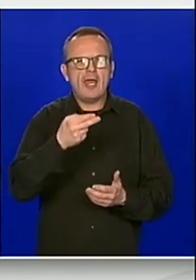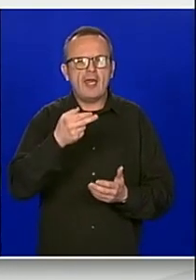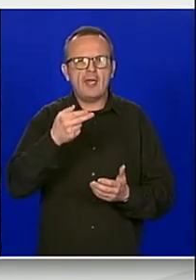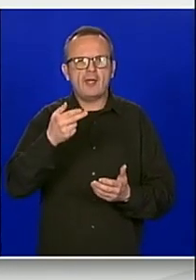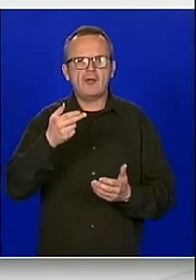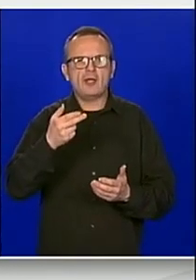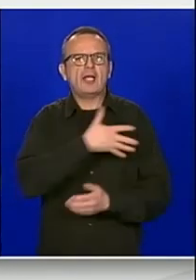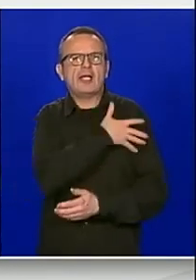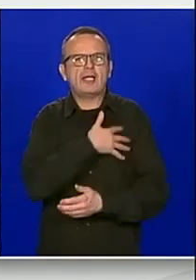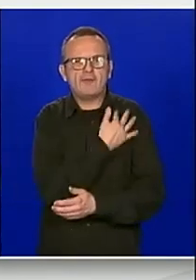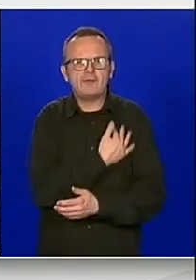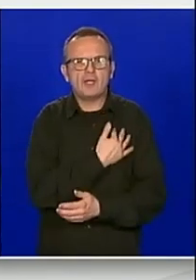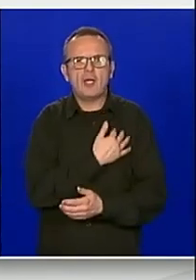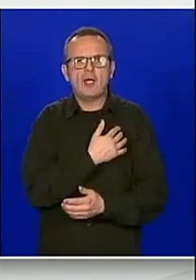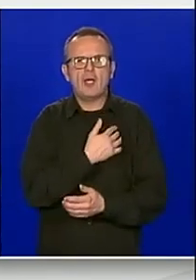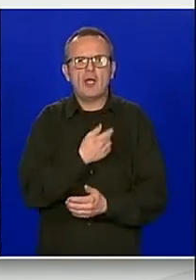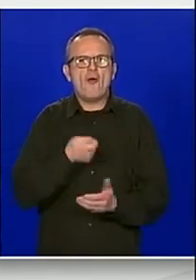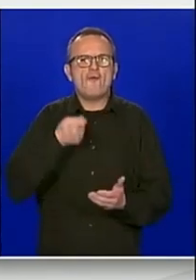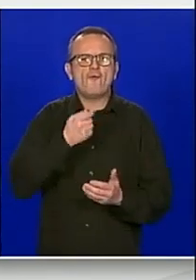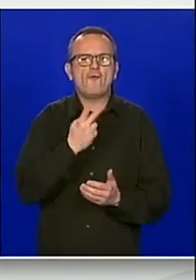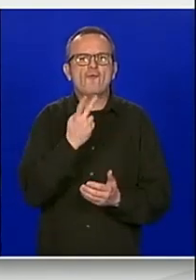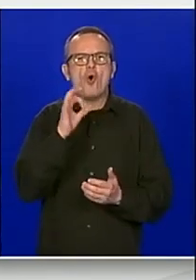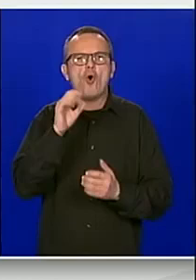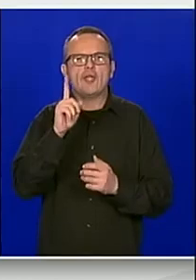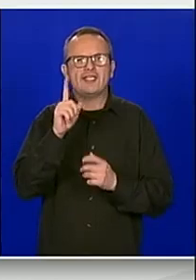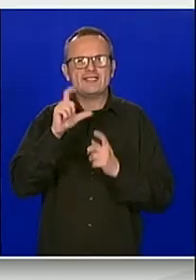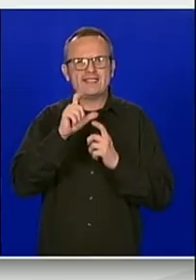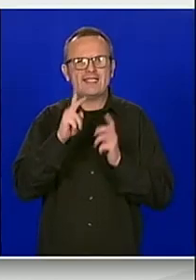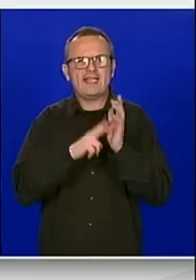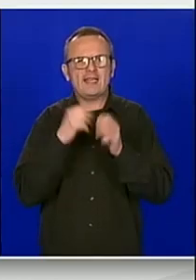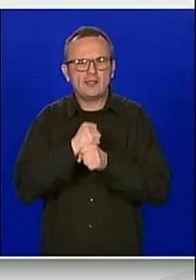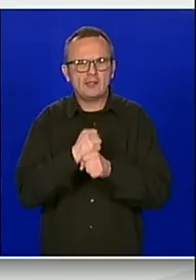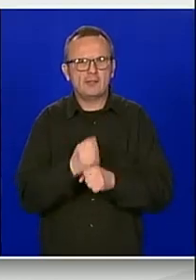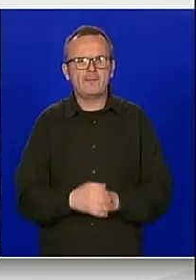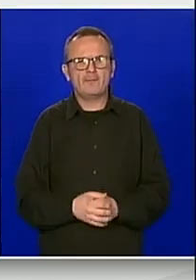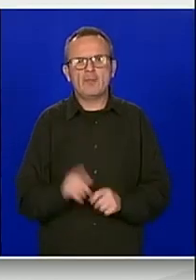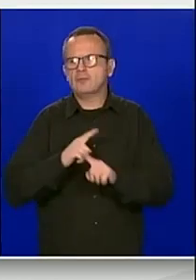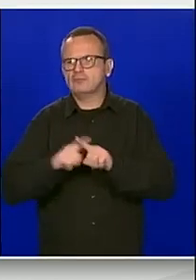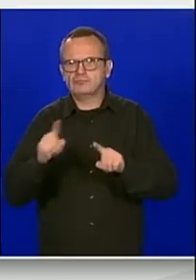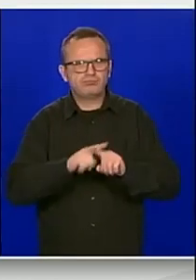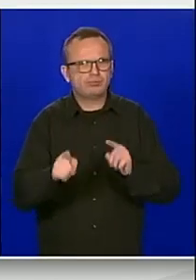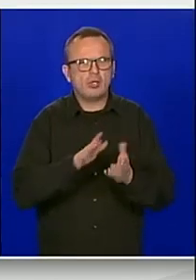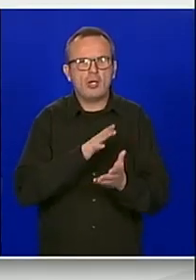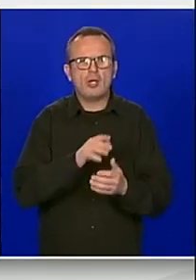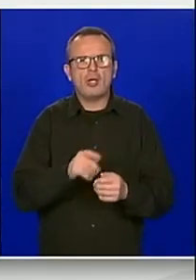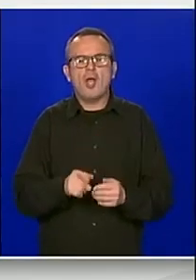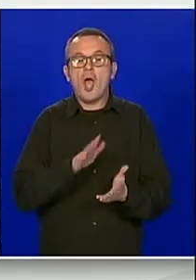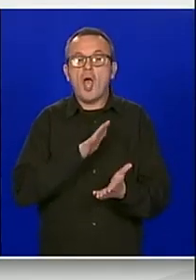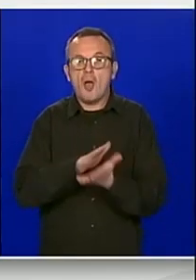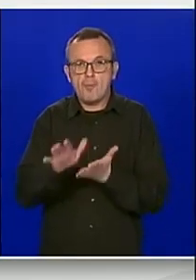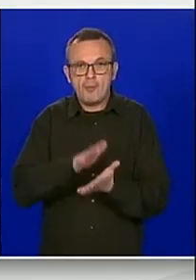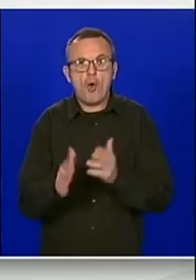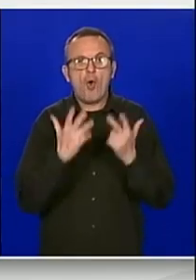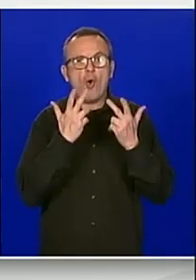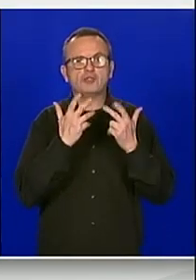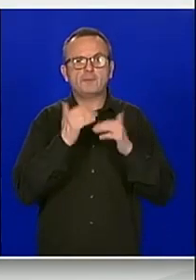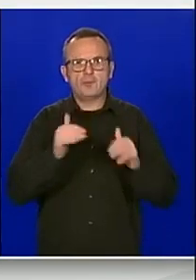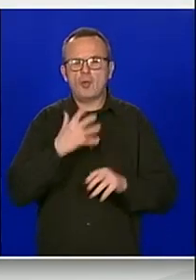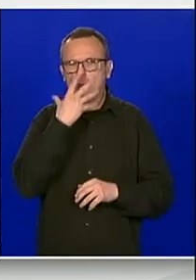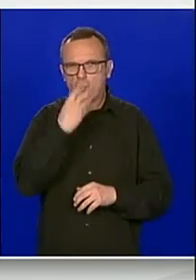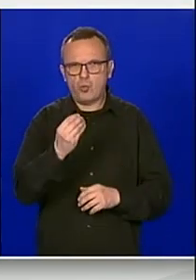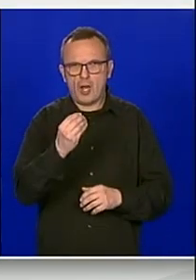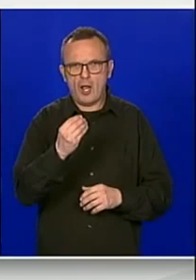Croatia e-invoicing for local and regional authorities i sl. razhodi su iznosili 834,9 milijuna kuna,